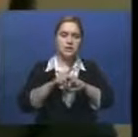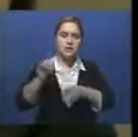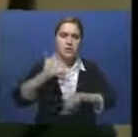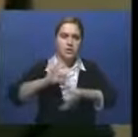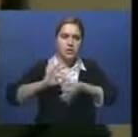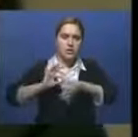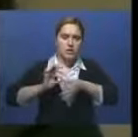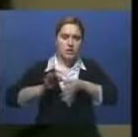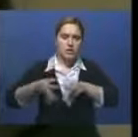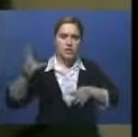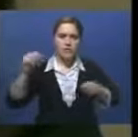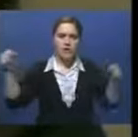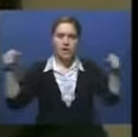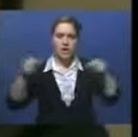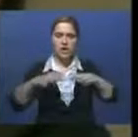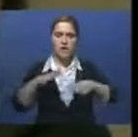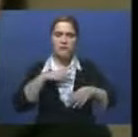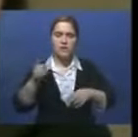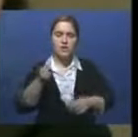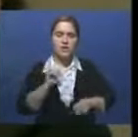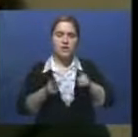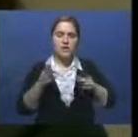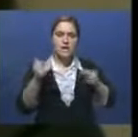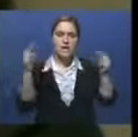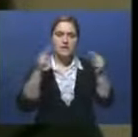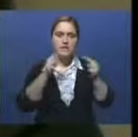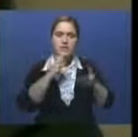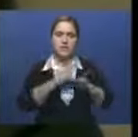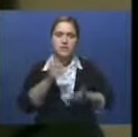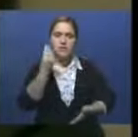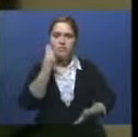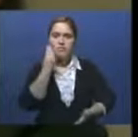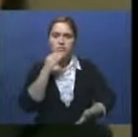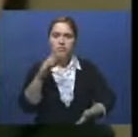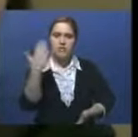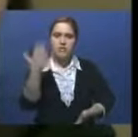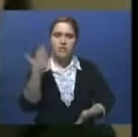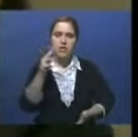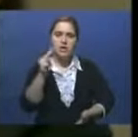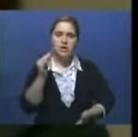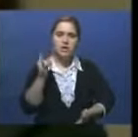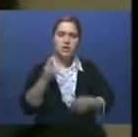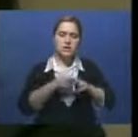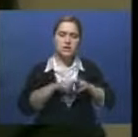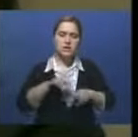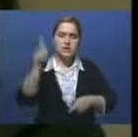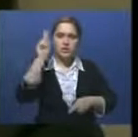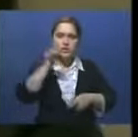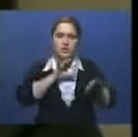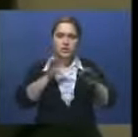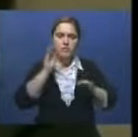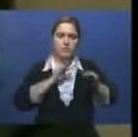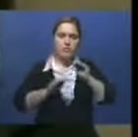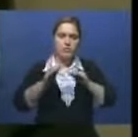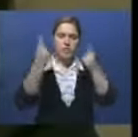мастера со всей долины Кантон. И это настоящее свидетельство гениальности швейцарцев в часовом деле. Науки, астрономии, инженерии для своего